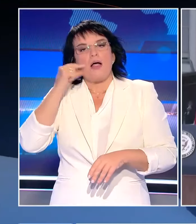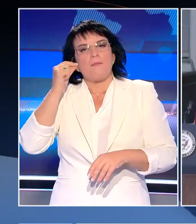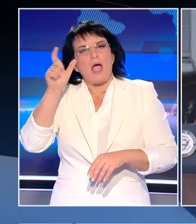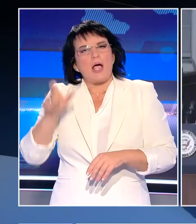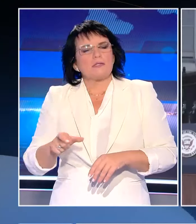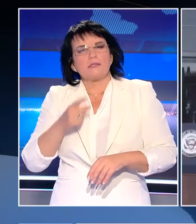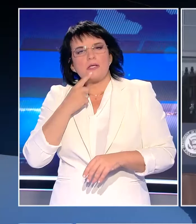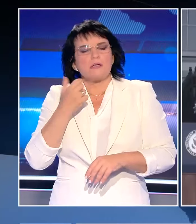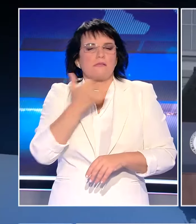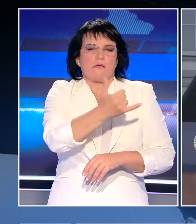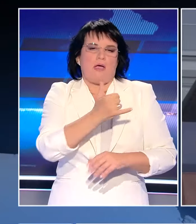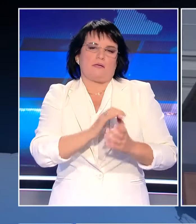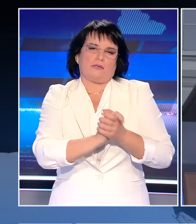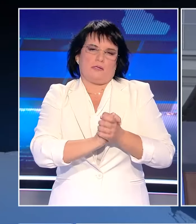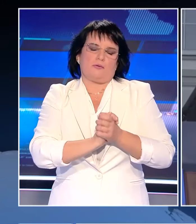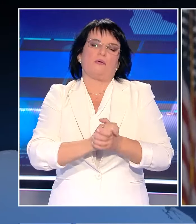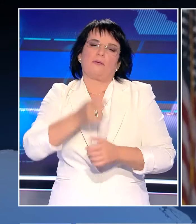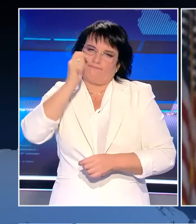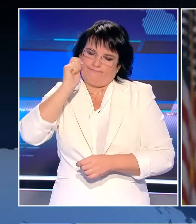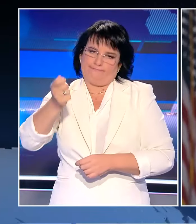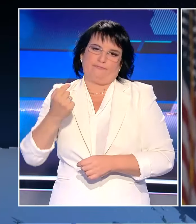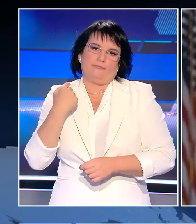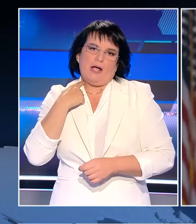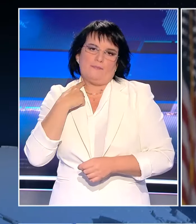Λαχάρης, καθώς ίσομο το Δημοκρατικό Κόμμα παραδέχτηκε την ήττα του.